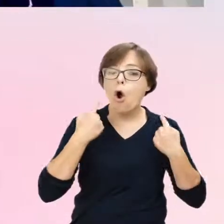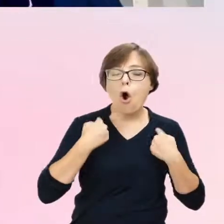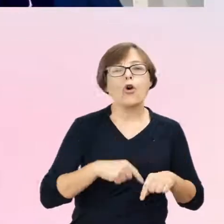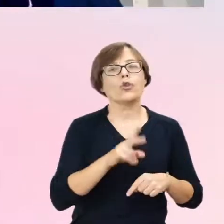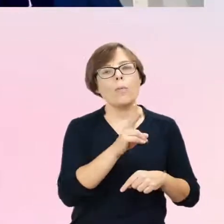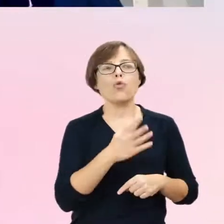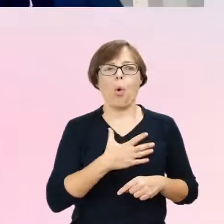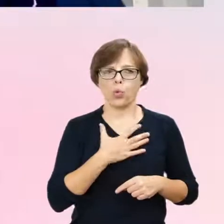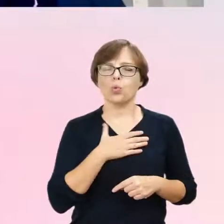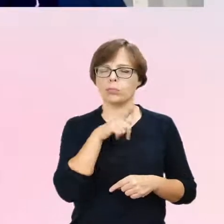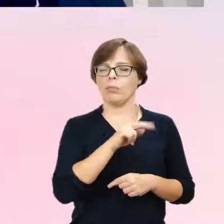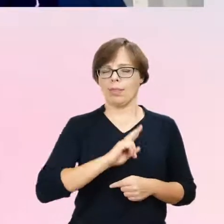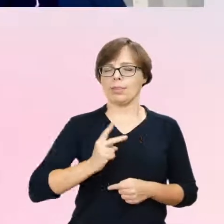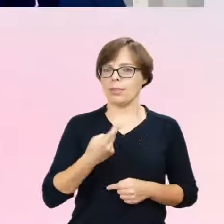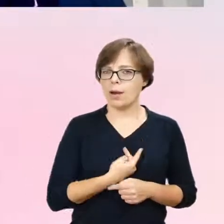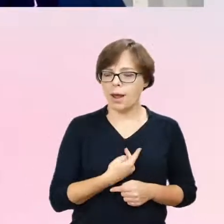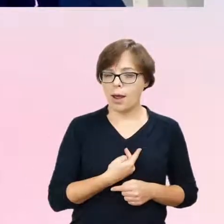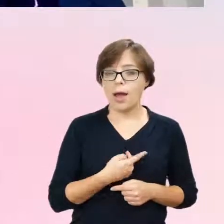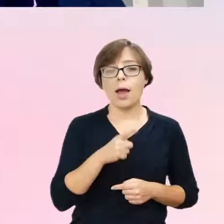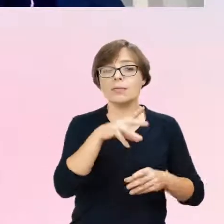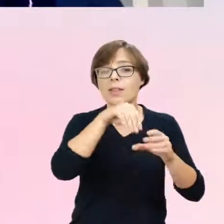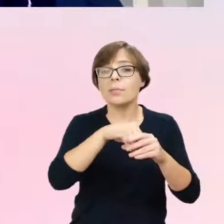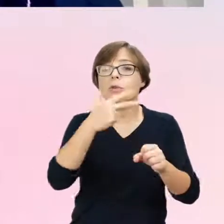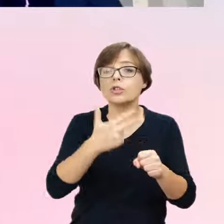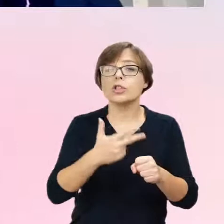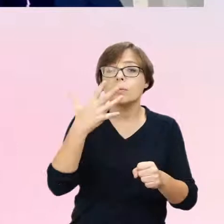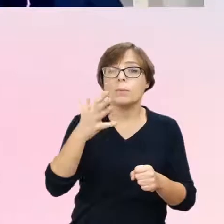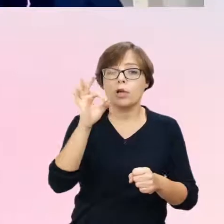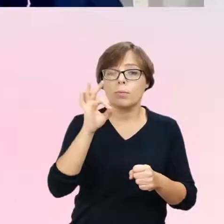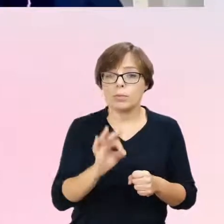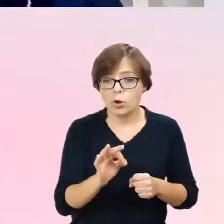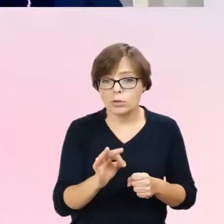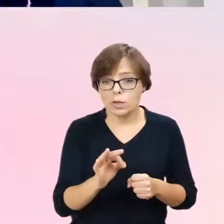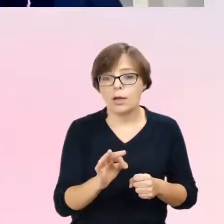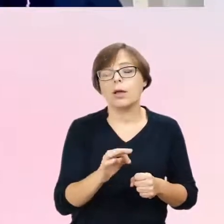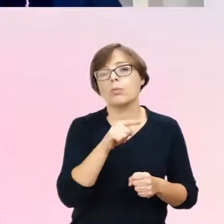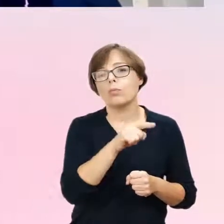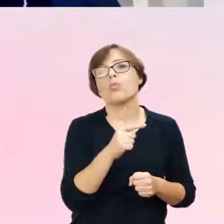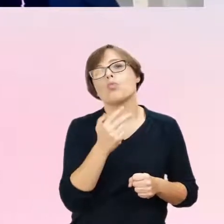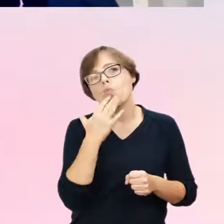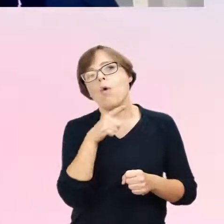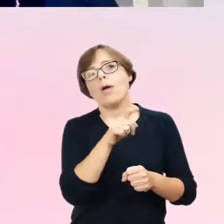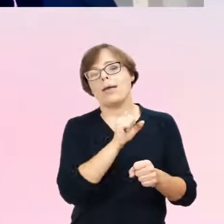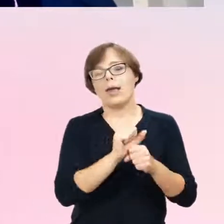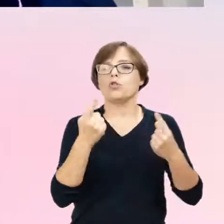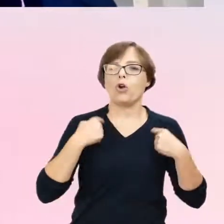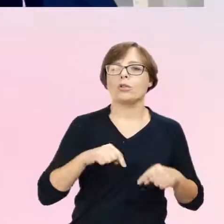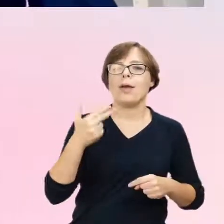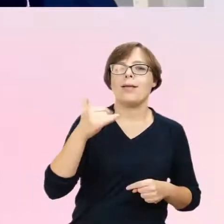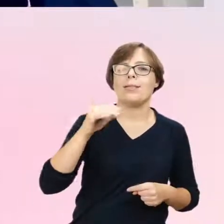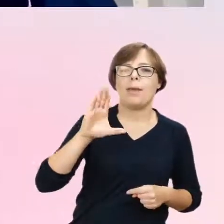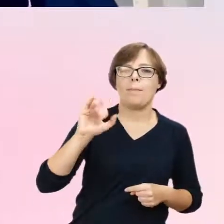osoby transpłciowe, 35% spośród nich określa się jako osoby niebinarne. Czyli